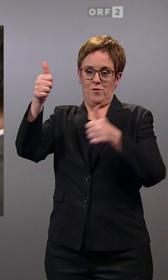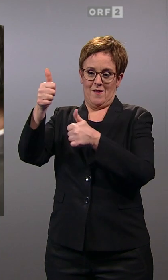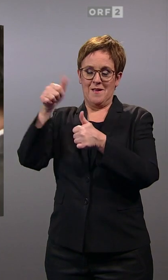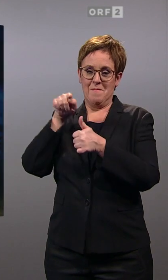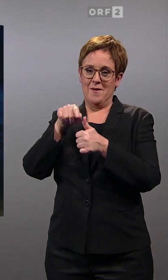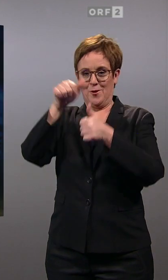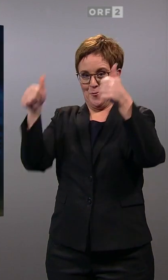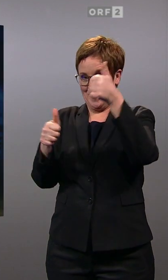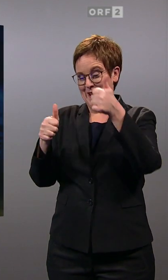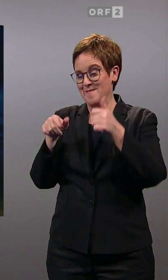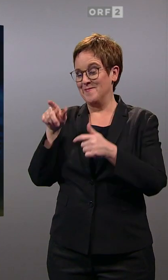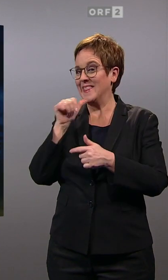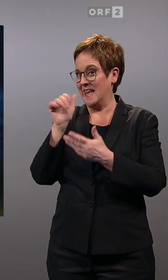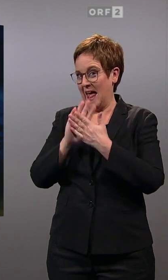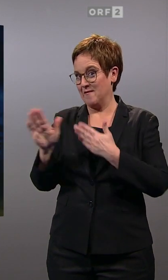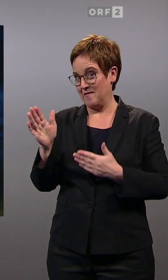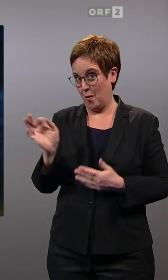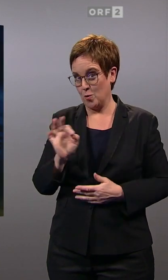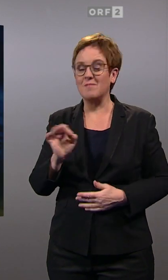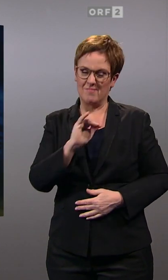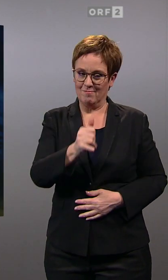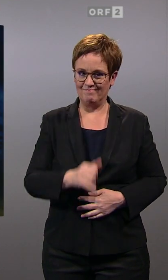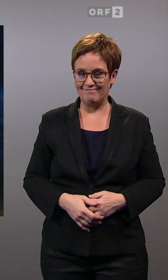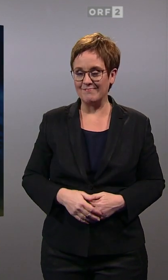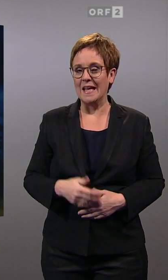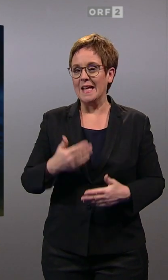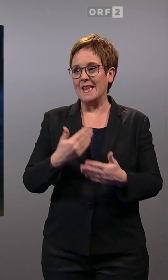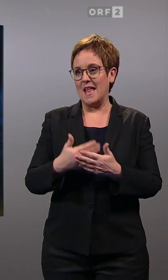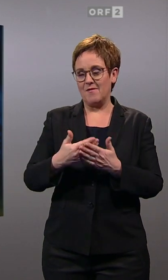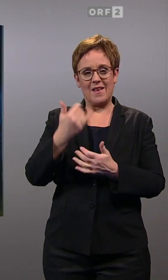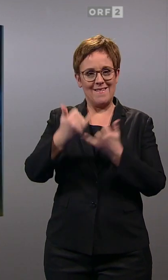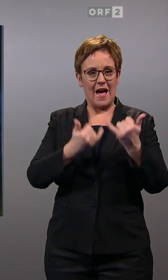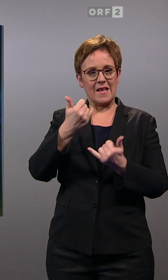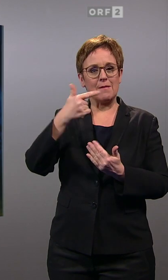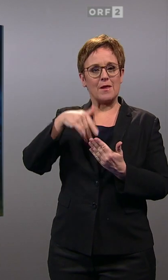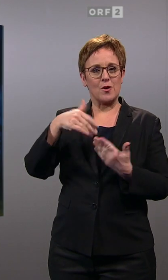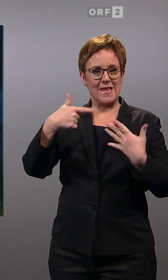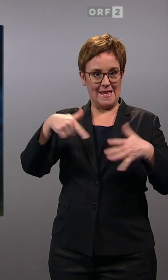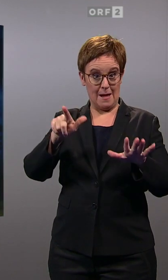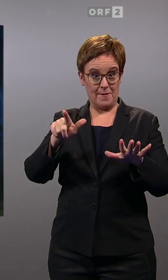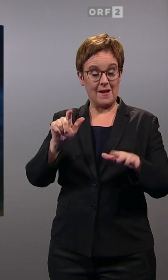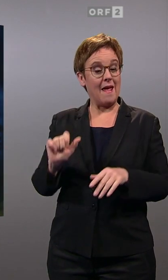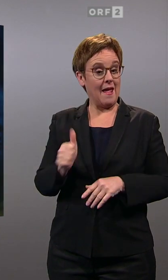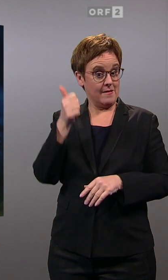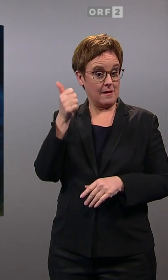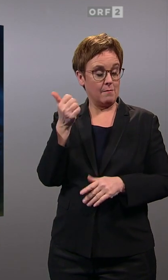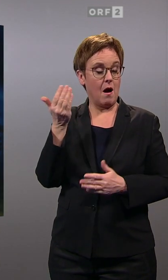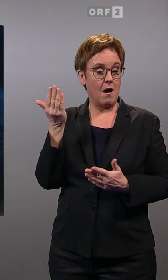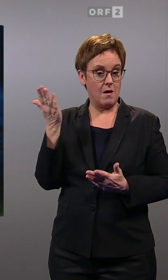hatten. Sie hatten es nicht leicht. Und darum hat damals im Jahr 2017 zum ersten Mal